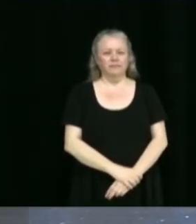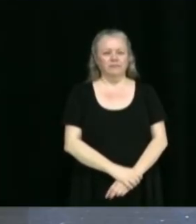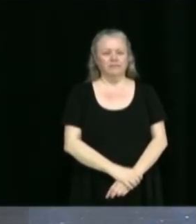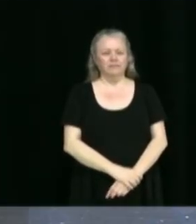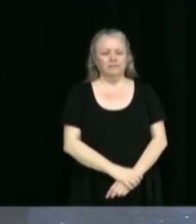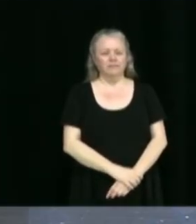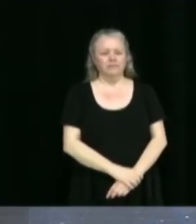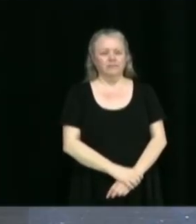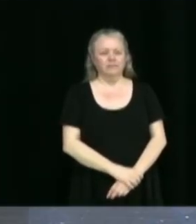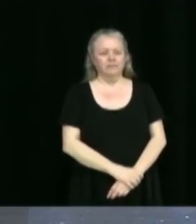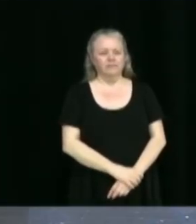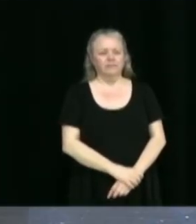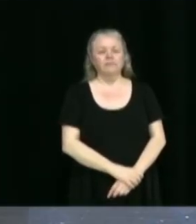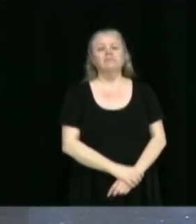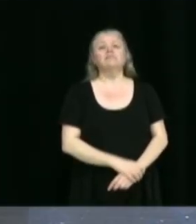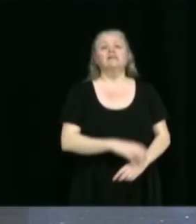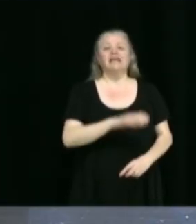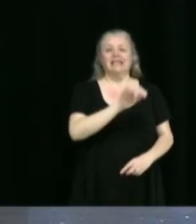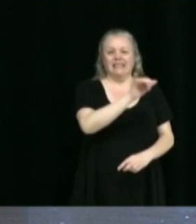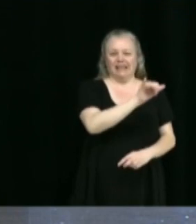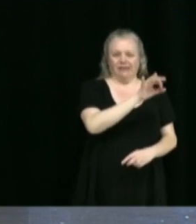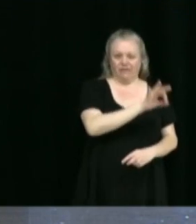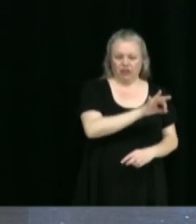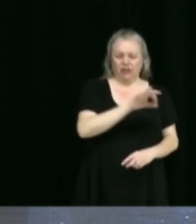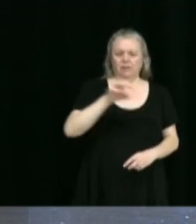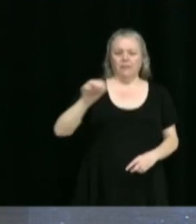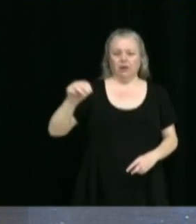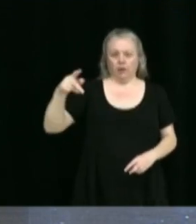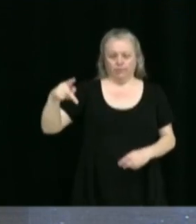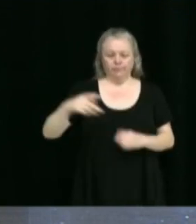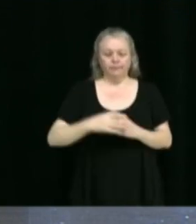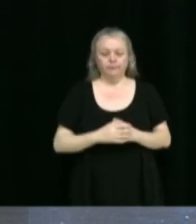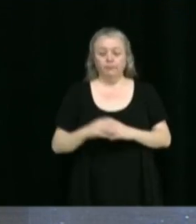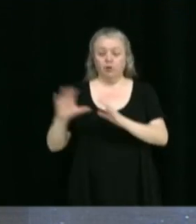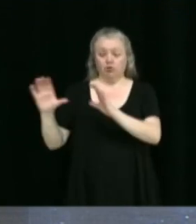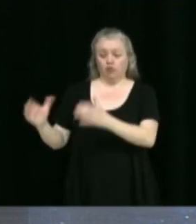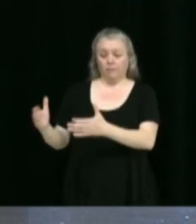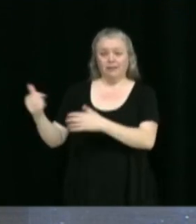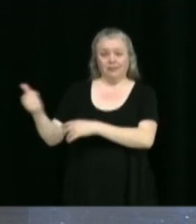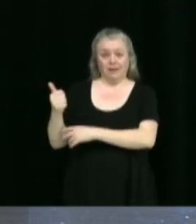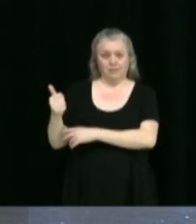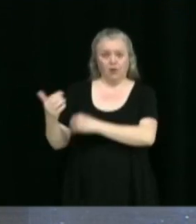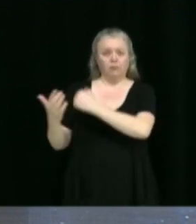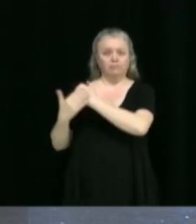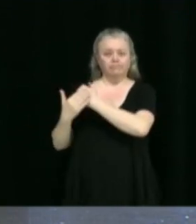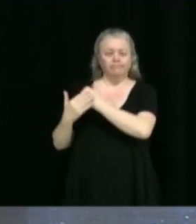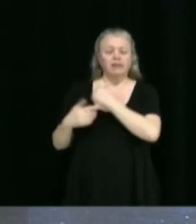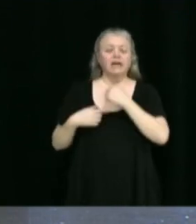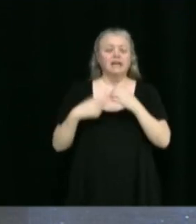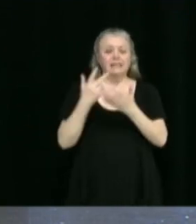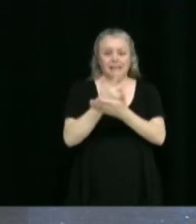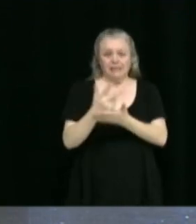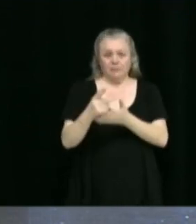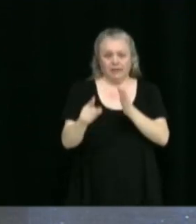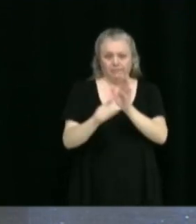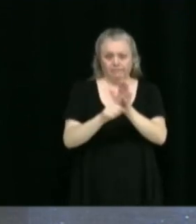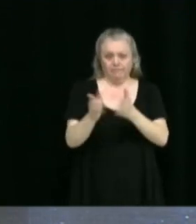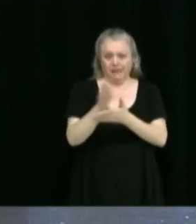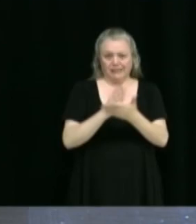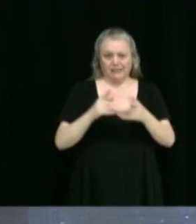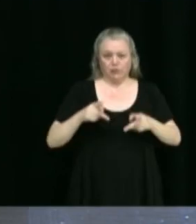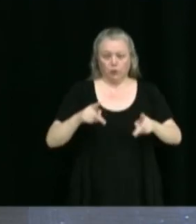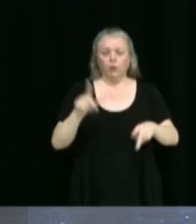Yannick Fréchette, Michael Provencher. Recommandation du comité des transports visant à interdire le stationnement sur une partie de la rue